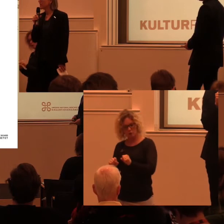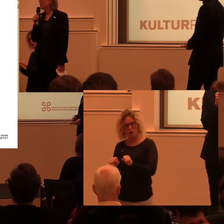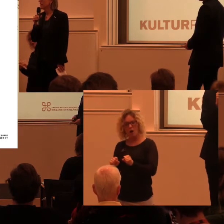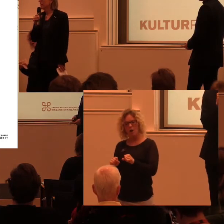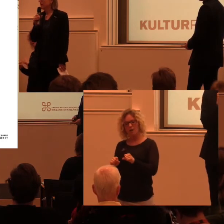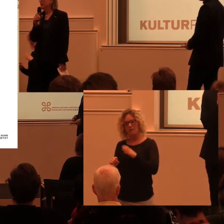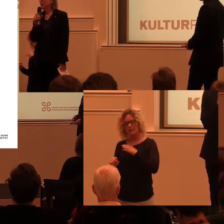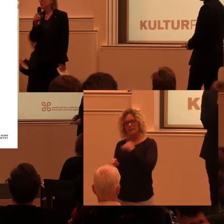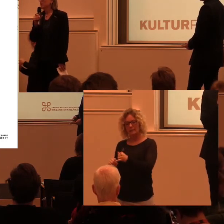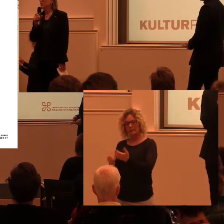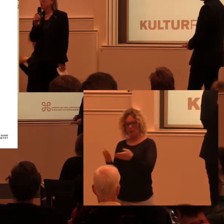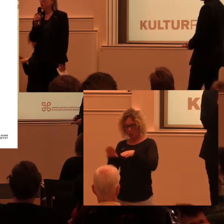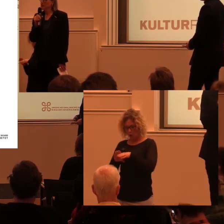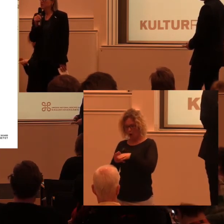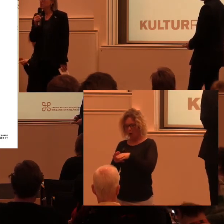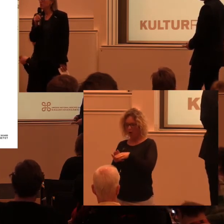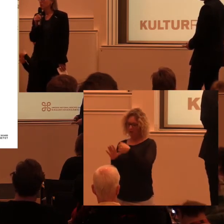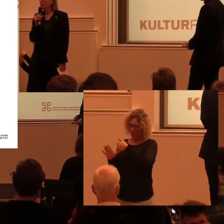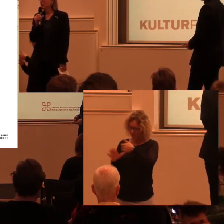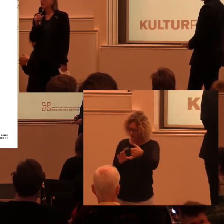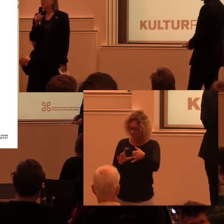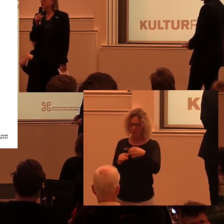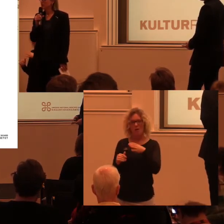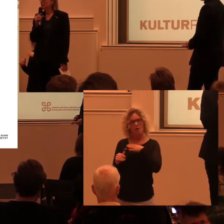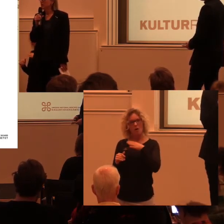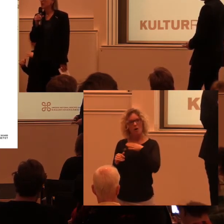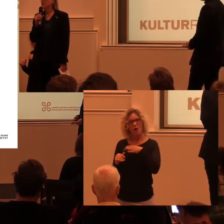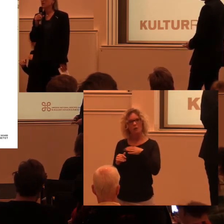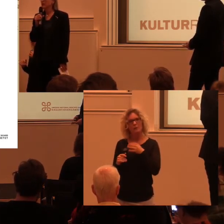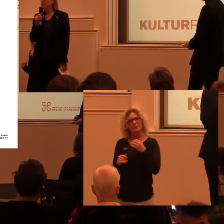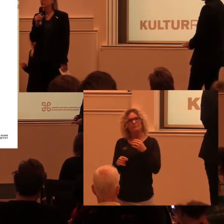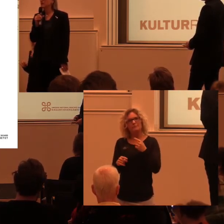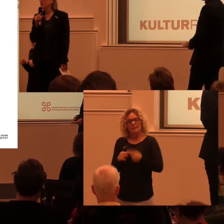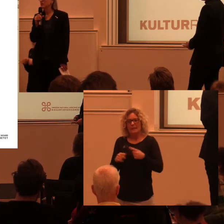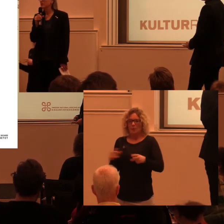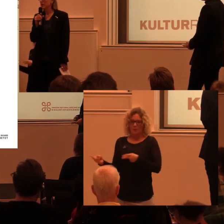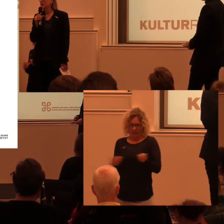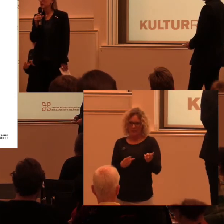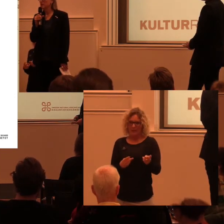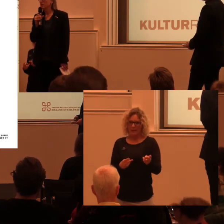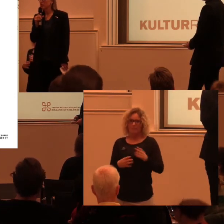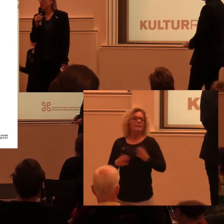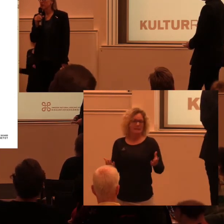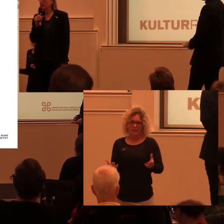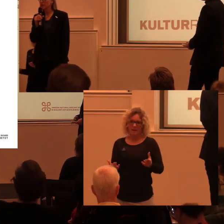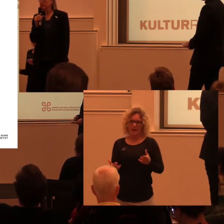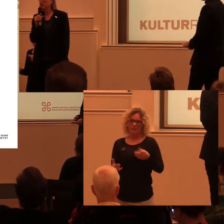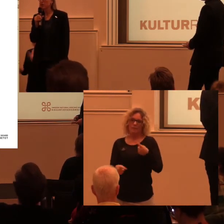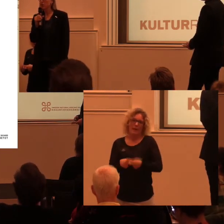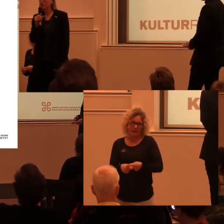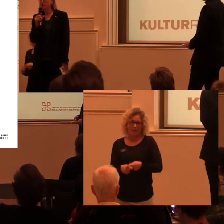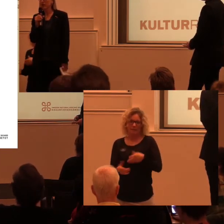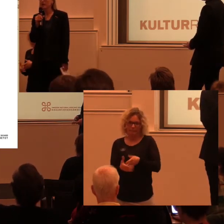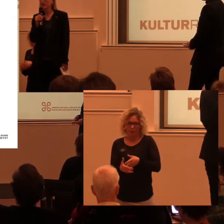lokaler som åtminstone har den minimi-standarden. Att det inte finns enkelt avhjälpta hinder